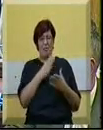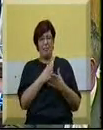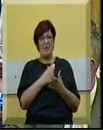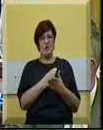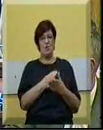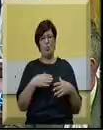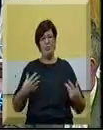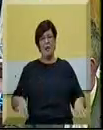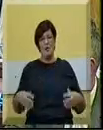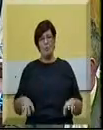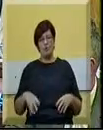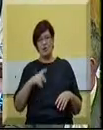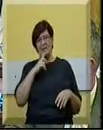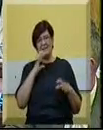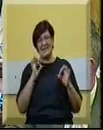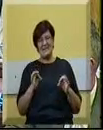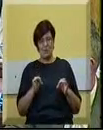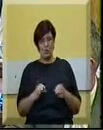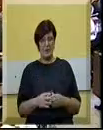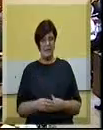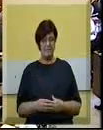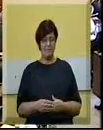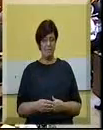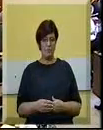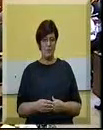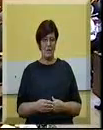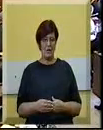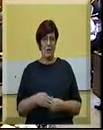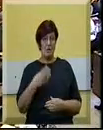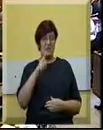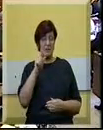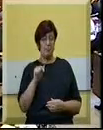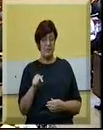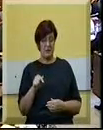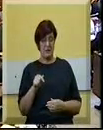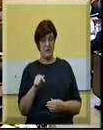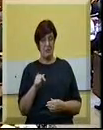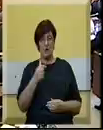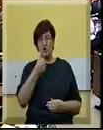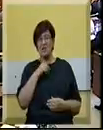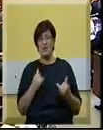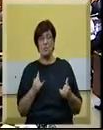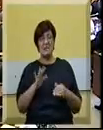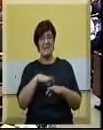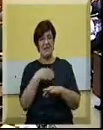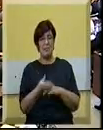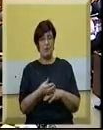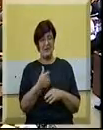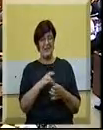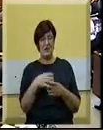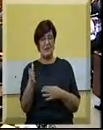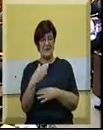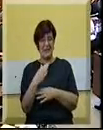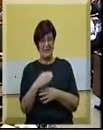najopušteniji i najsigurniji. Postoje se naravno pitanje šta ćemo sad posle jedne tradicionalne